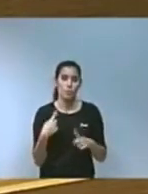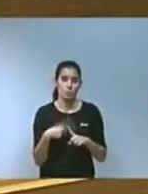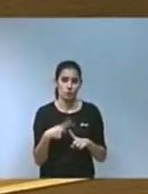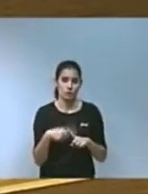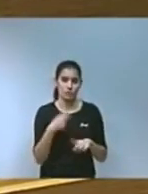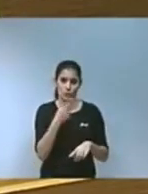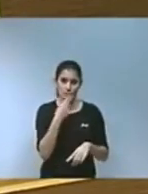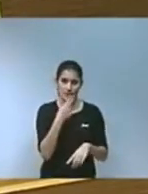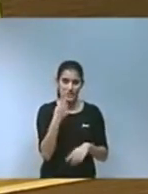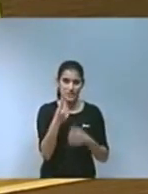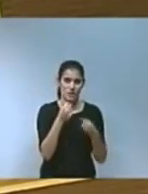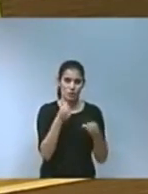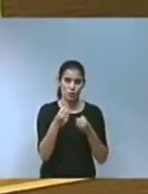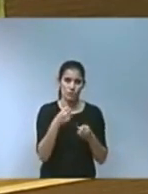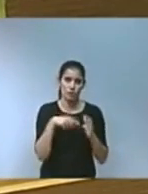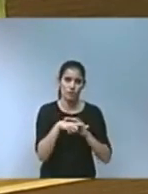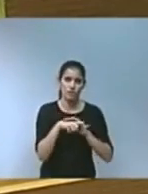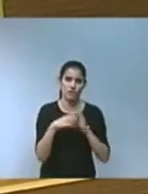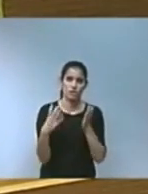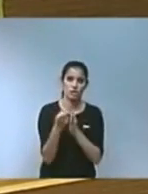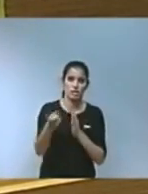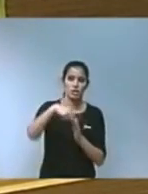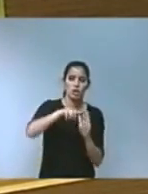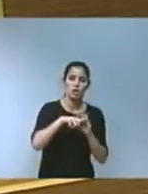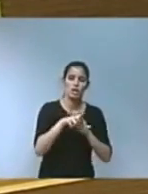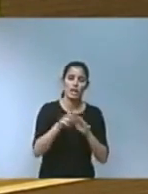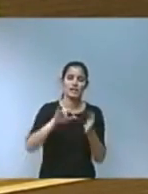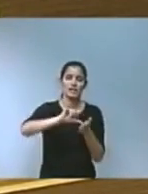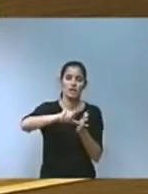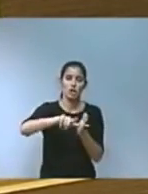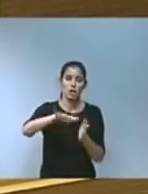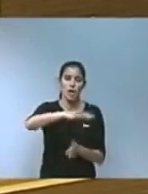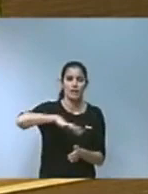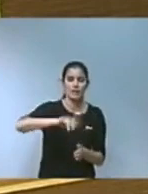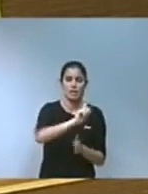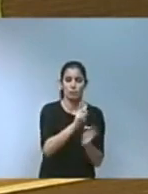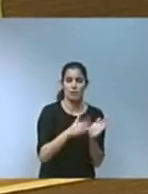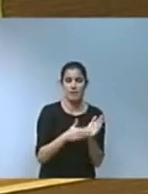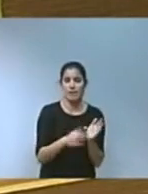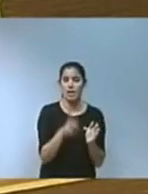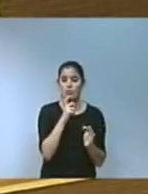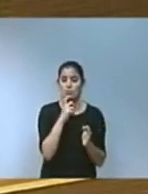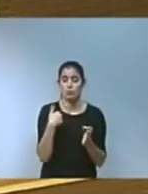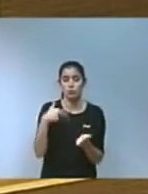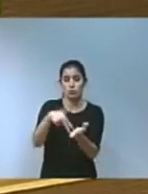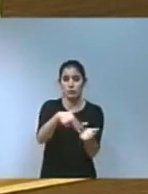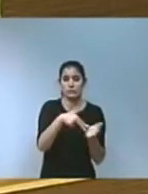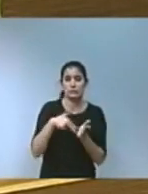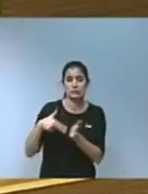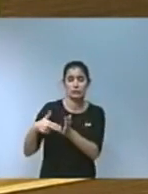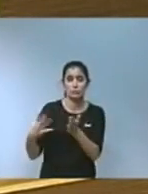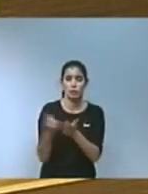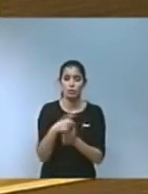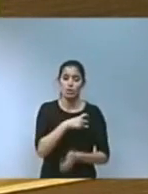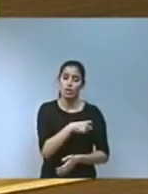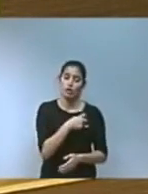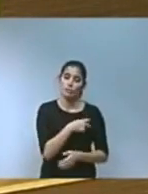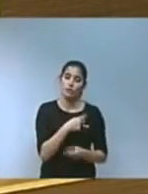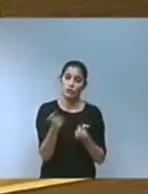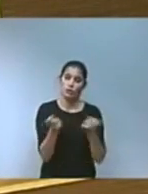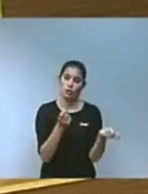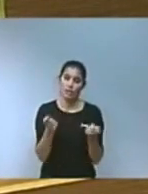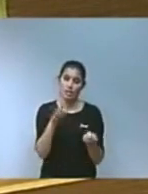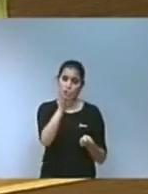econòmics i de gestió dels ents locals de la comunitat valenciana a través de la nostra presència a la Comissió de Coordinació Nacional de Residus